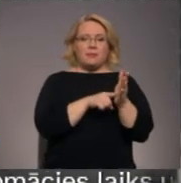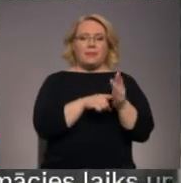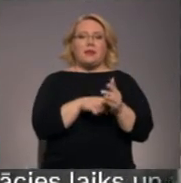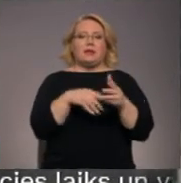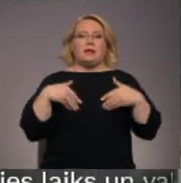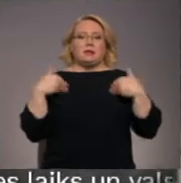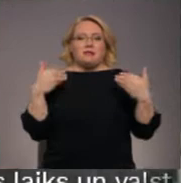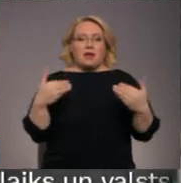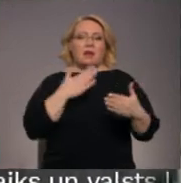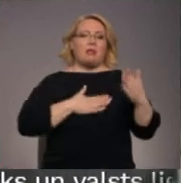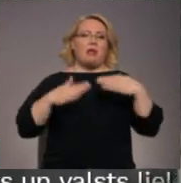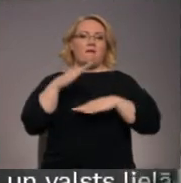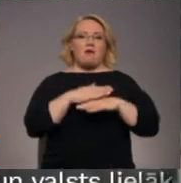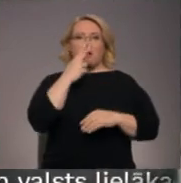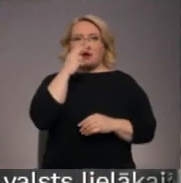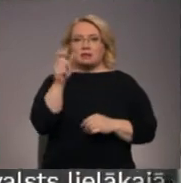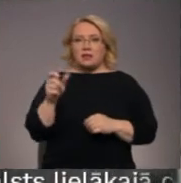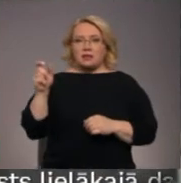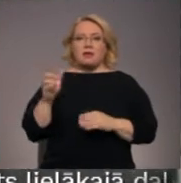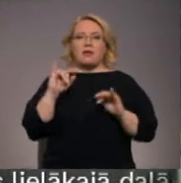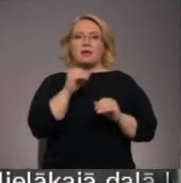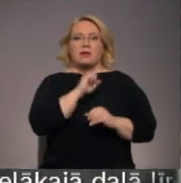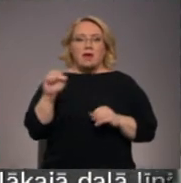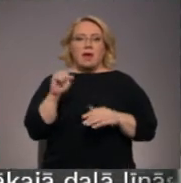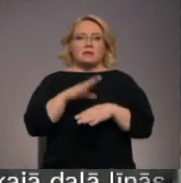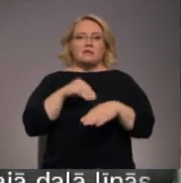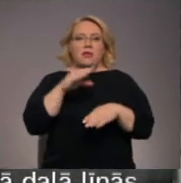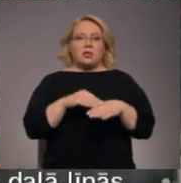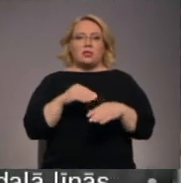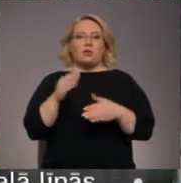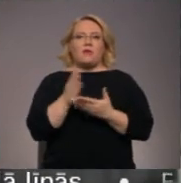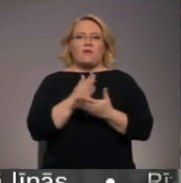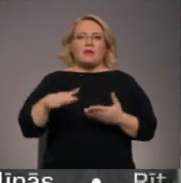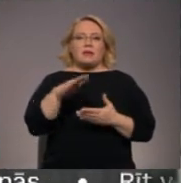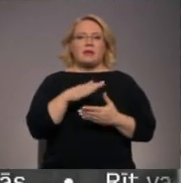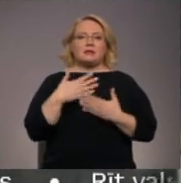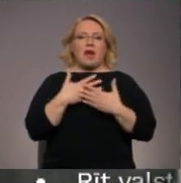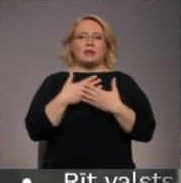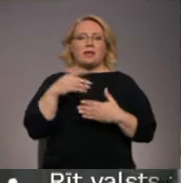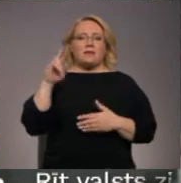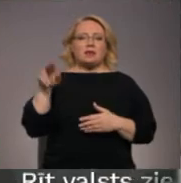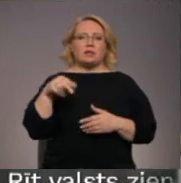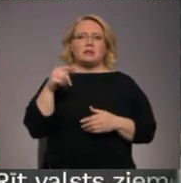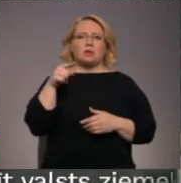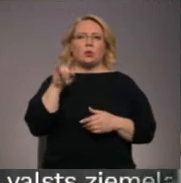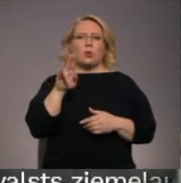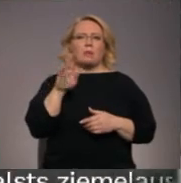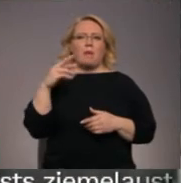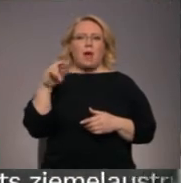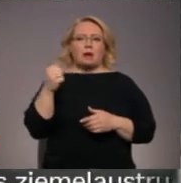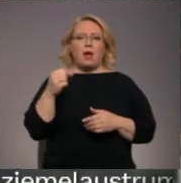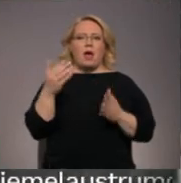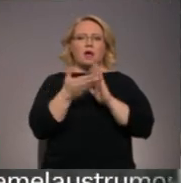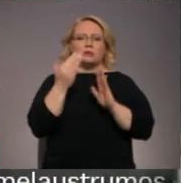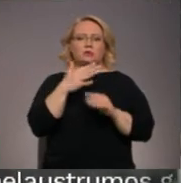Sveikas, Andrad, labvakar skatītāji! Jā, Zviedru vides aktīvistes Grētas Tunbargas aicinājumam atsaucās daudz jauniešu par spīti tam,